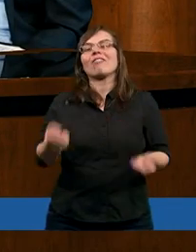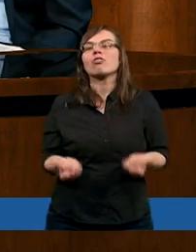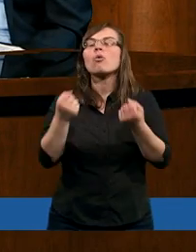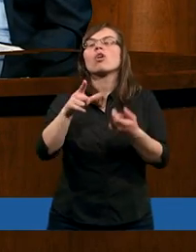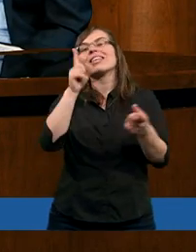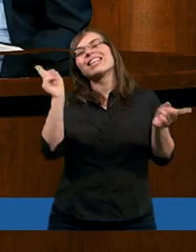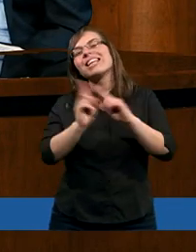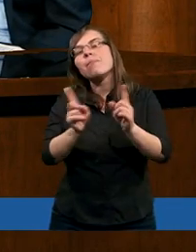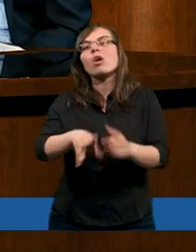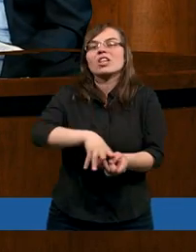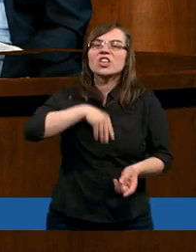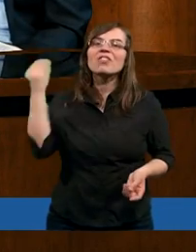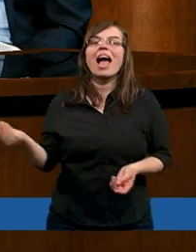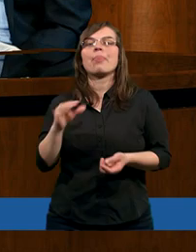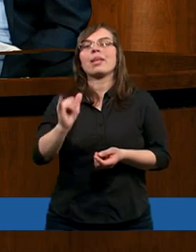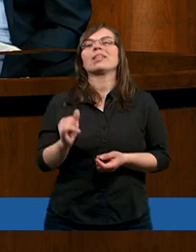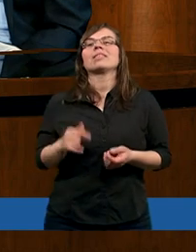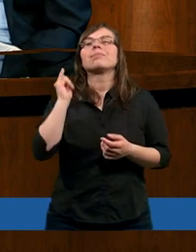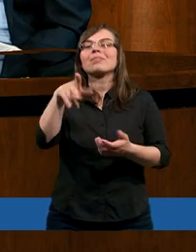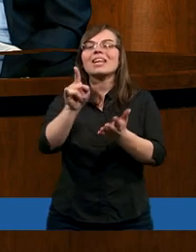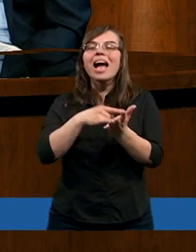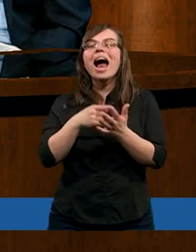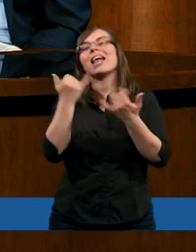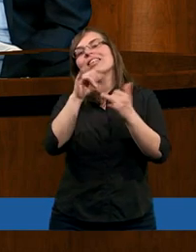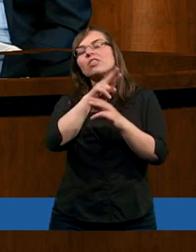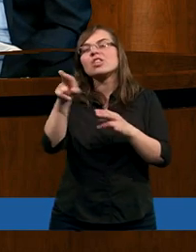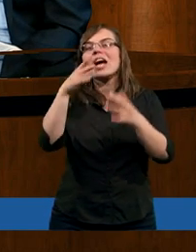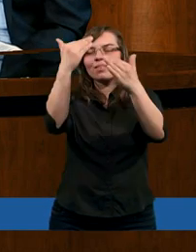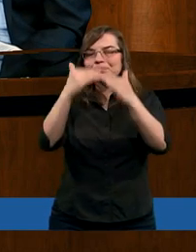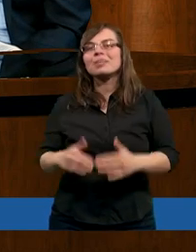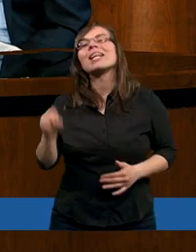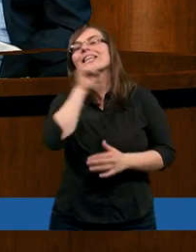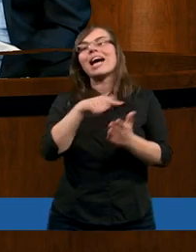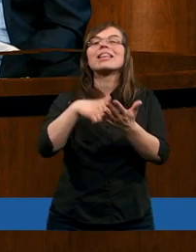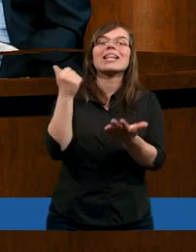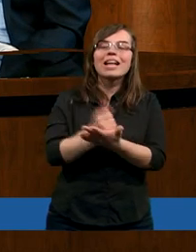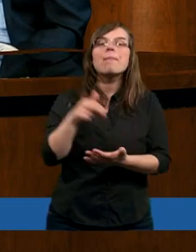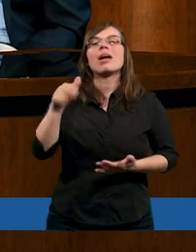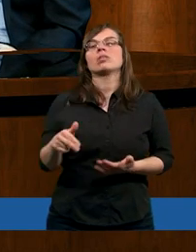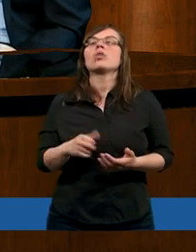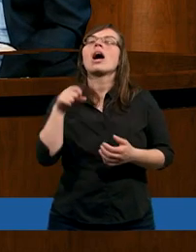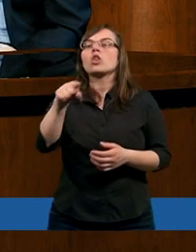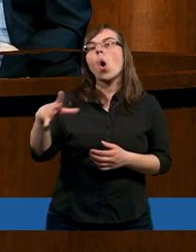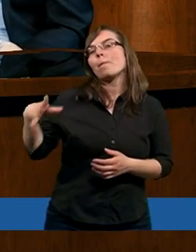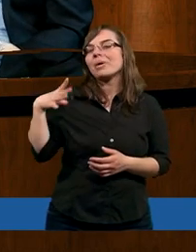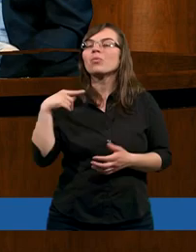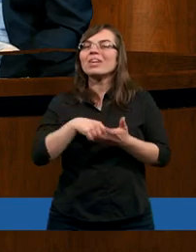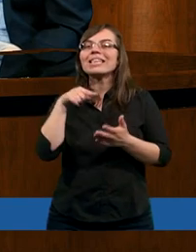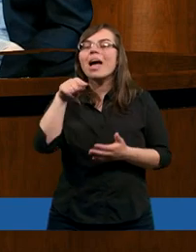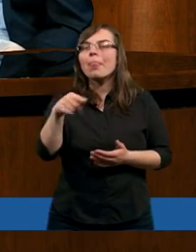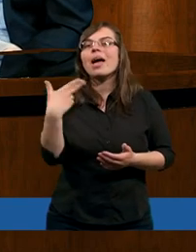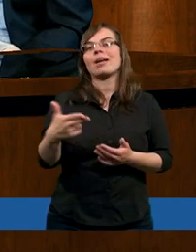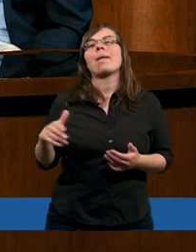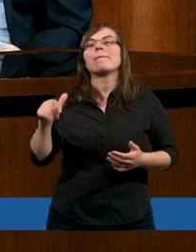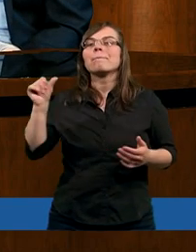według symboliki świątynnej i kalendarza liturgicznego Starego Testamentu. To był ten